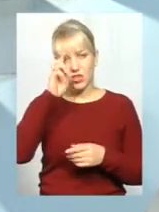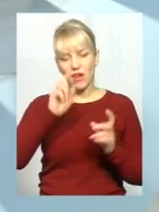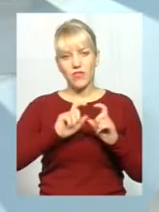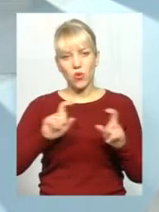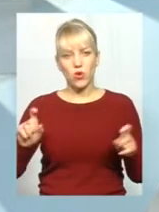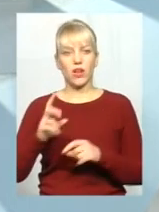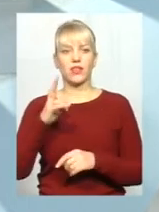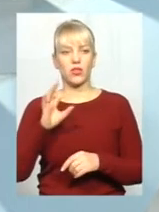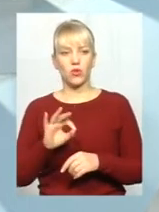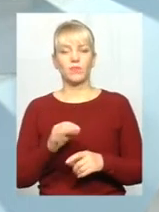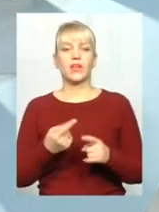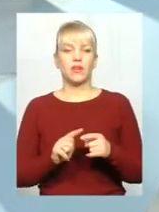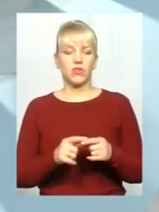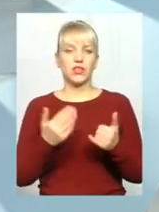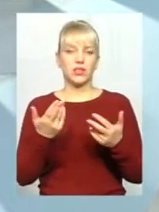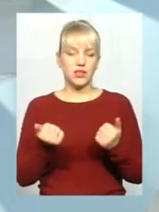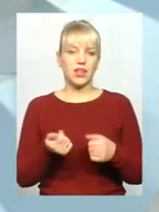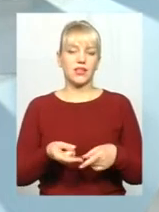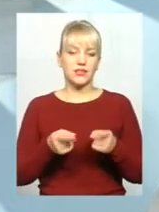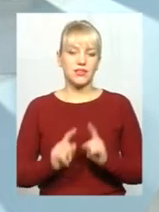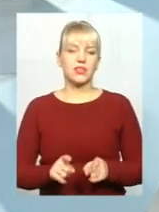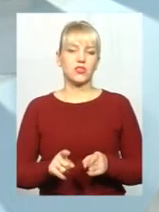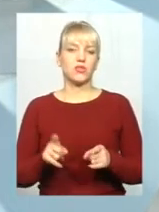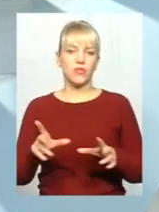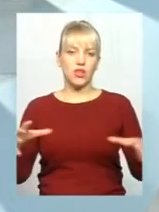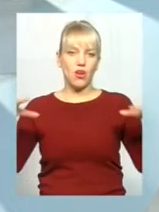але вони так, дійсно там об'єднуються,